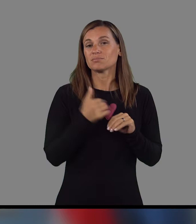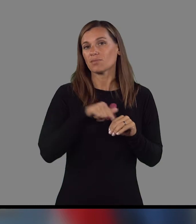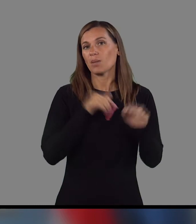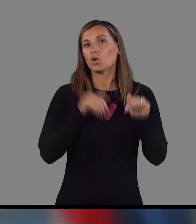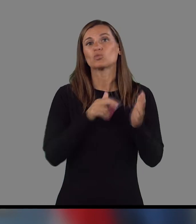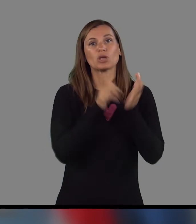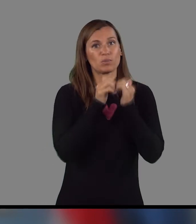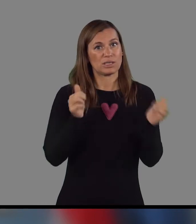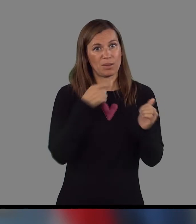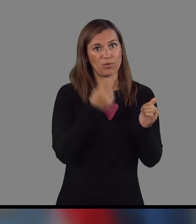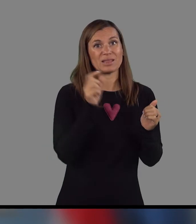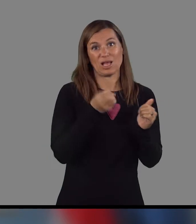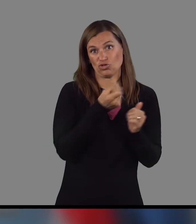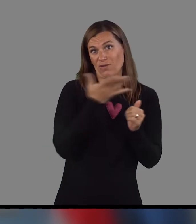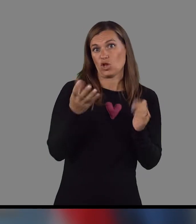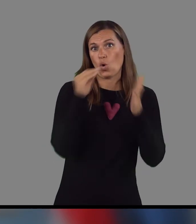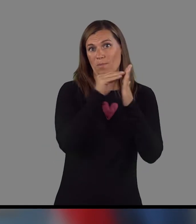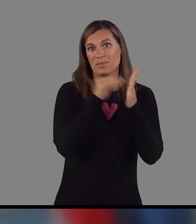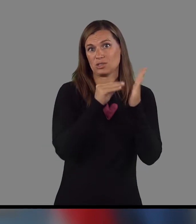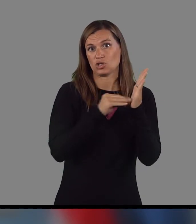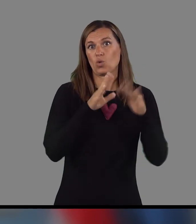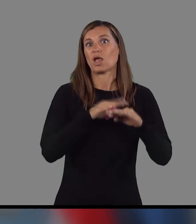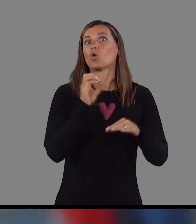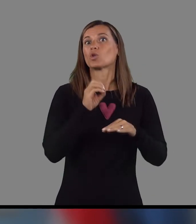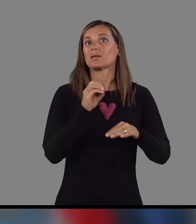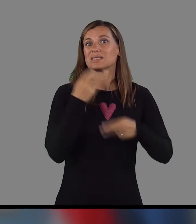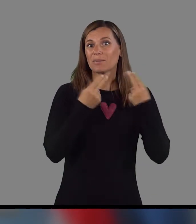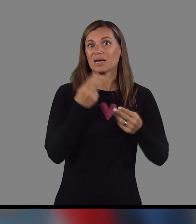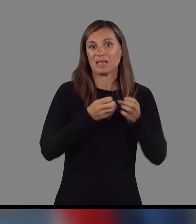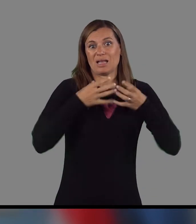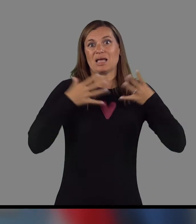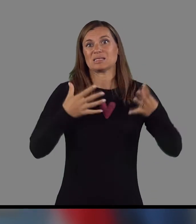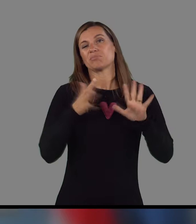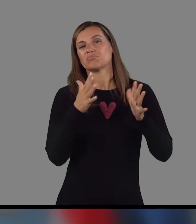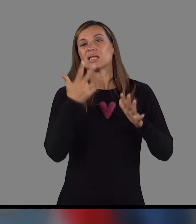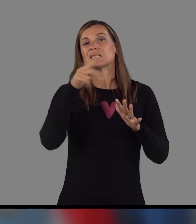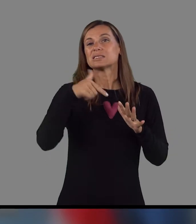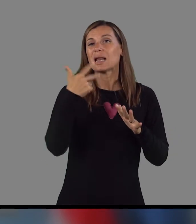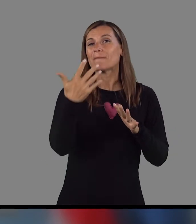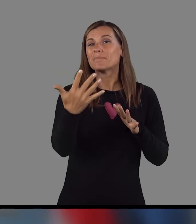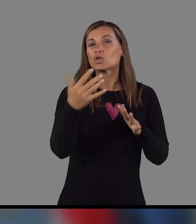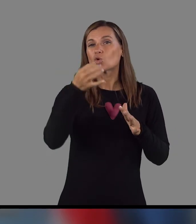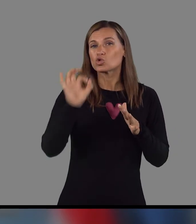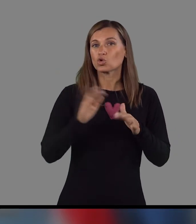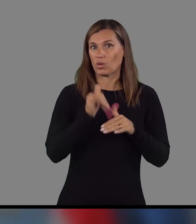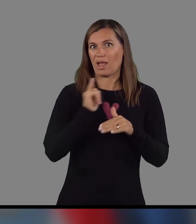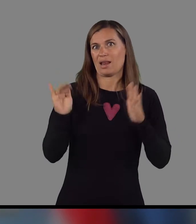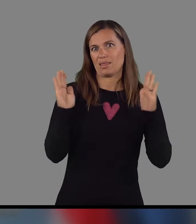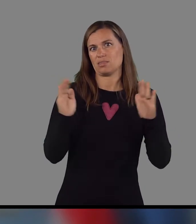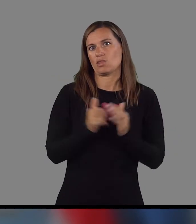moramo posebej povedati, da število vpisov na ortopedske preglede raste v poprečju za 3,5 odstotke na leto. Torej, če bi